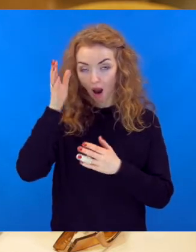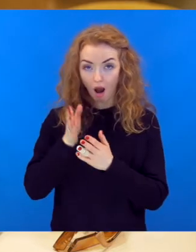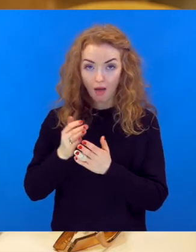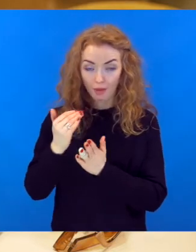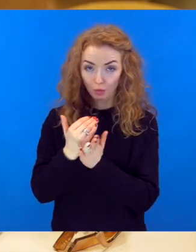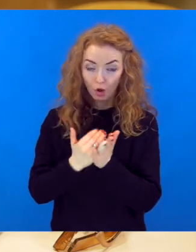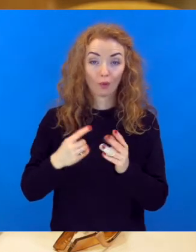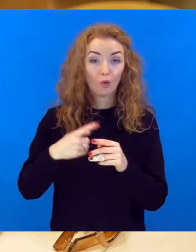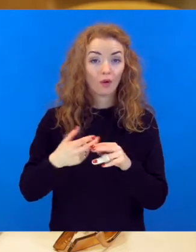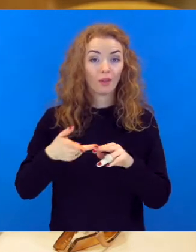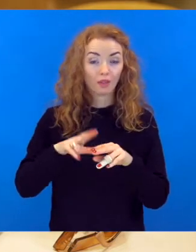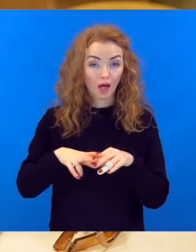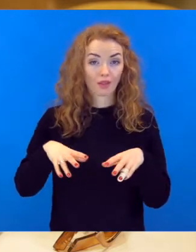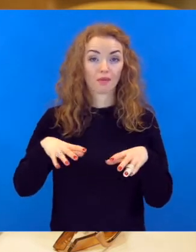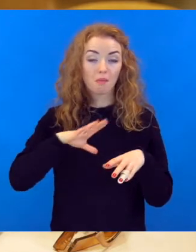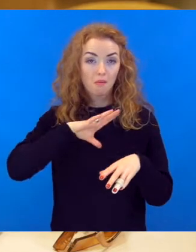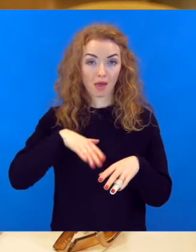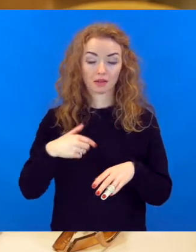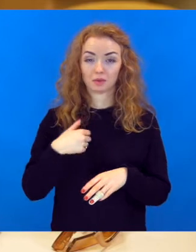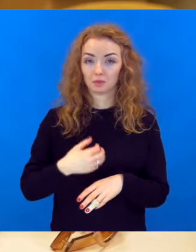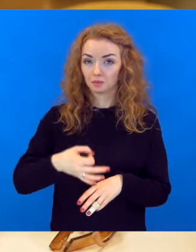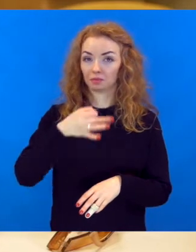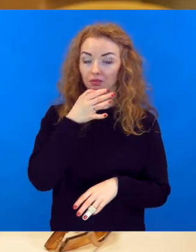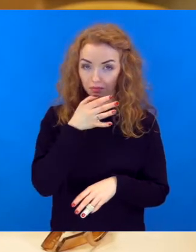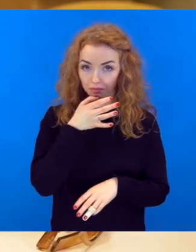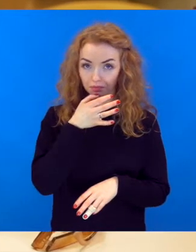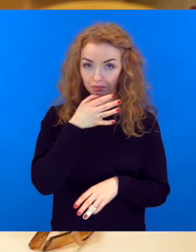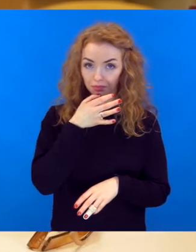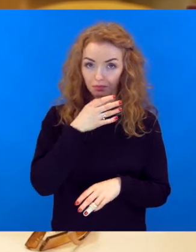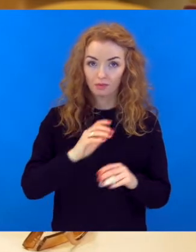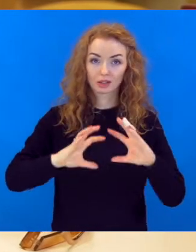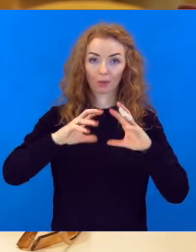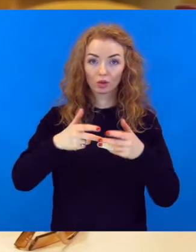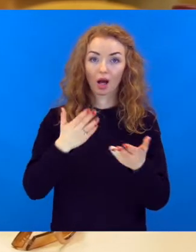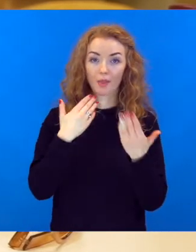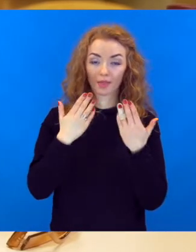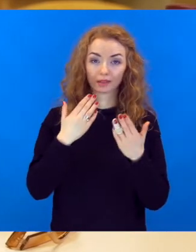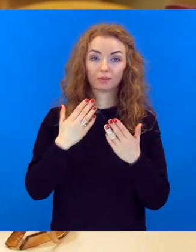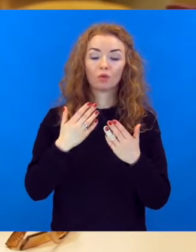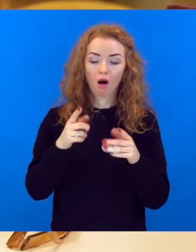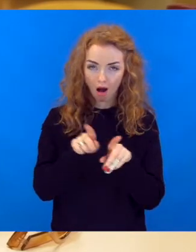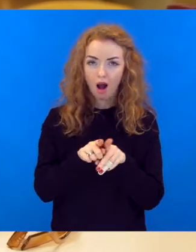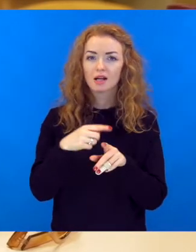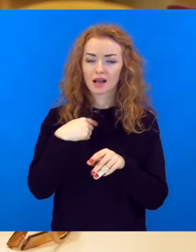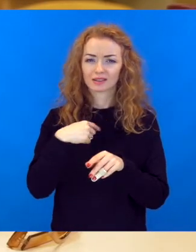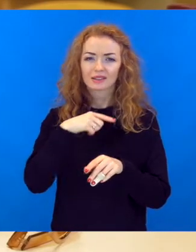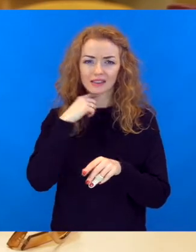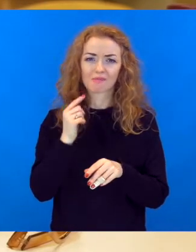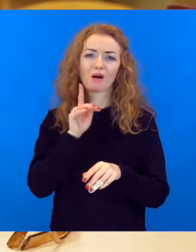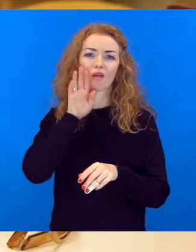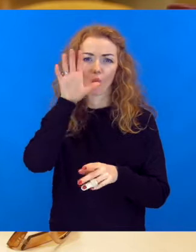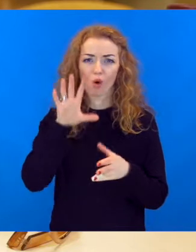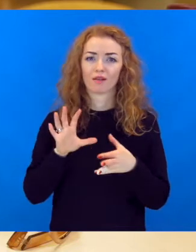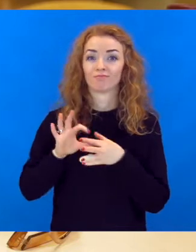Pēc politioloģijas man iepatīkās personīgi starptautiskās attiecības un es arī redzēju savu